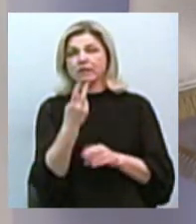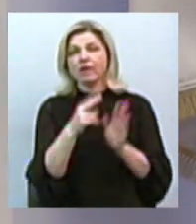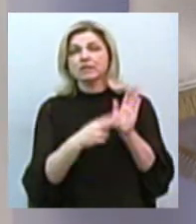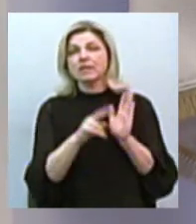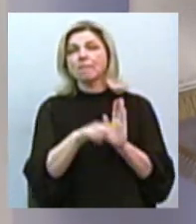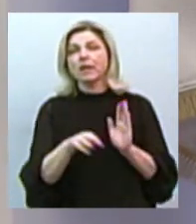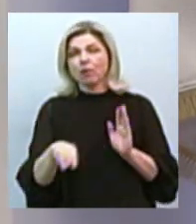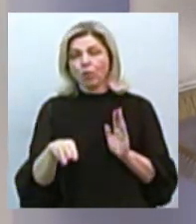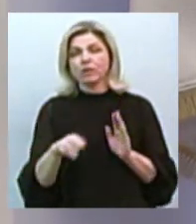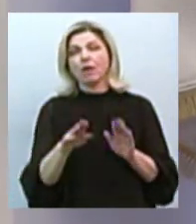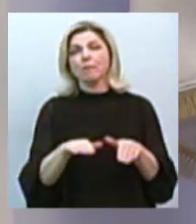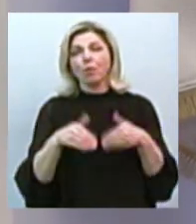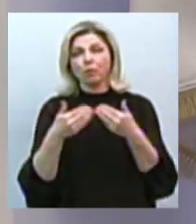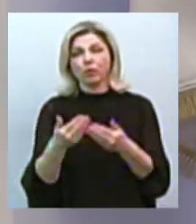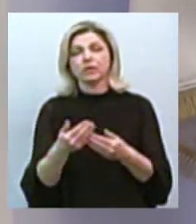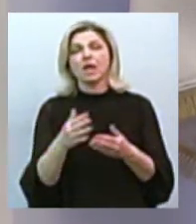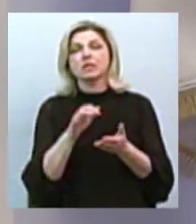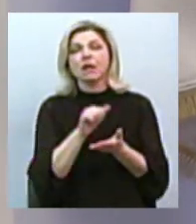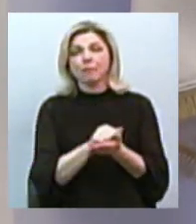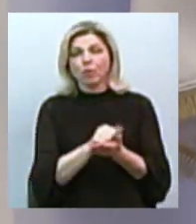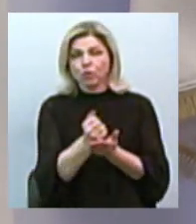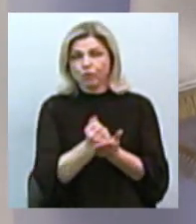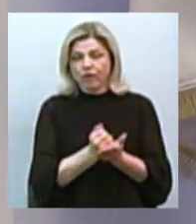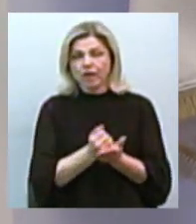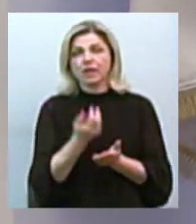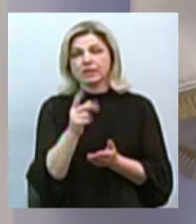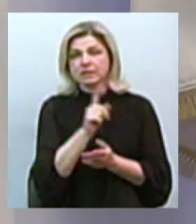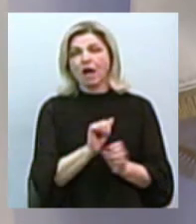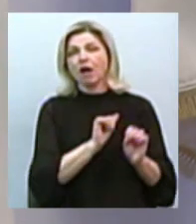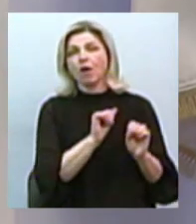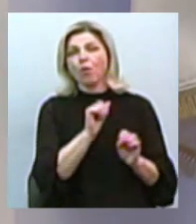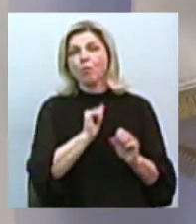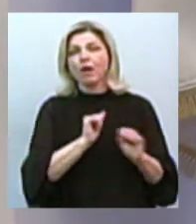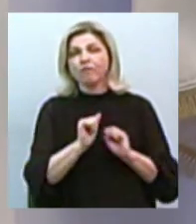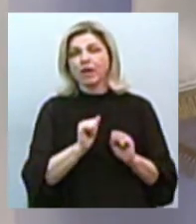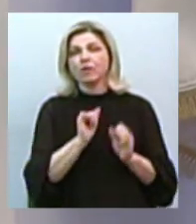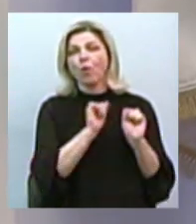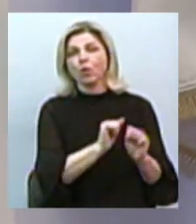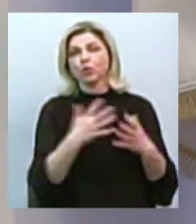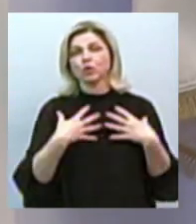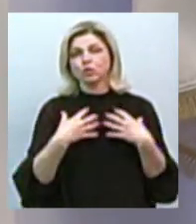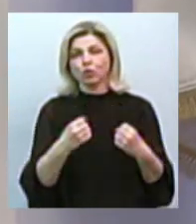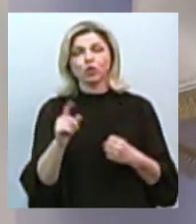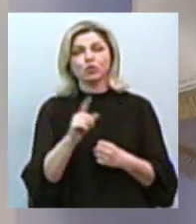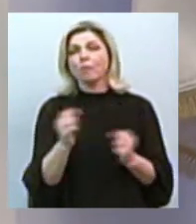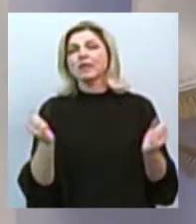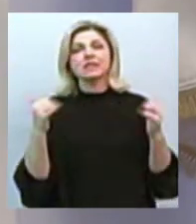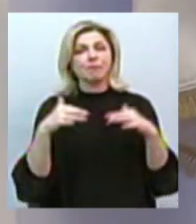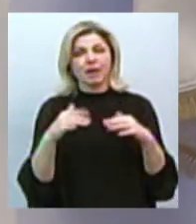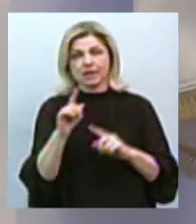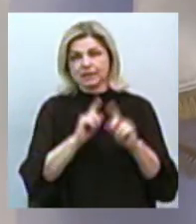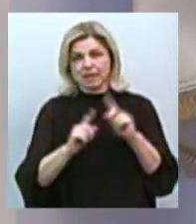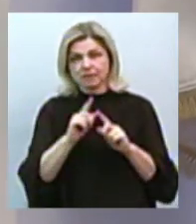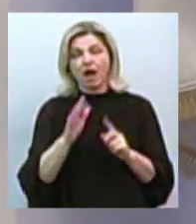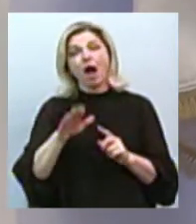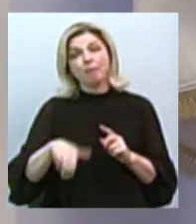мільйонів пропонується забронювати за управлінням охорони здоров'я, для того, щоб не збирати сесію, а потім в